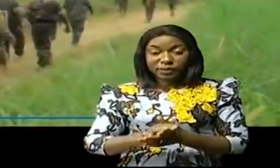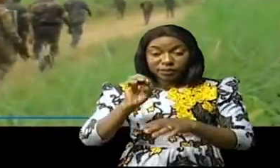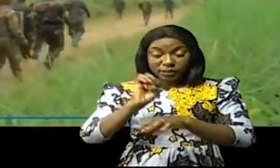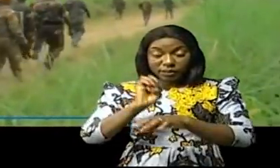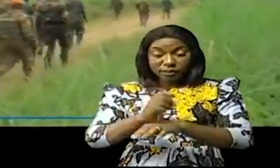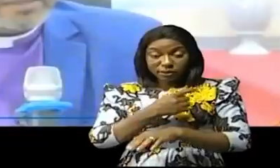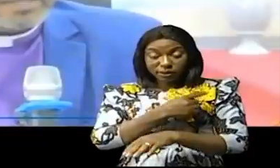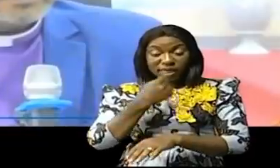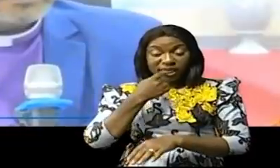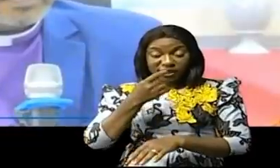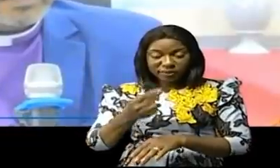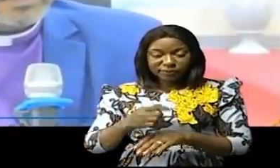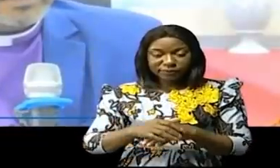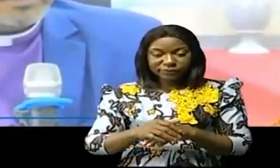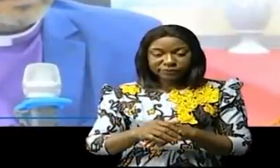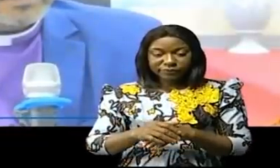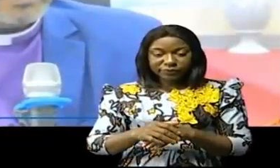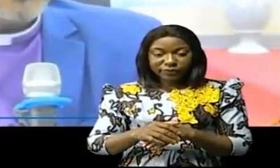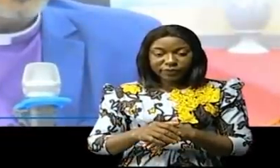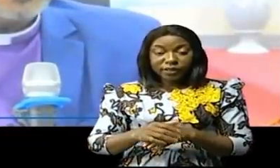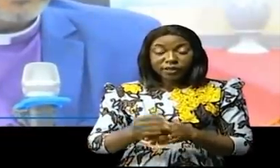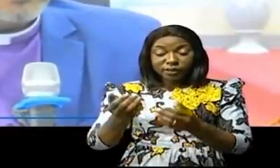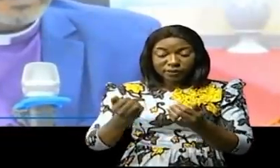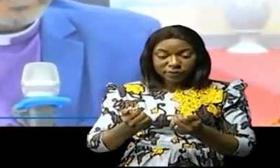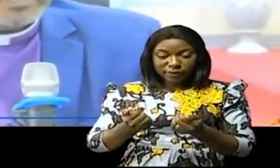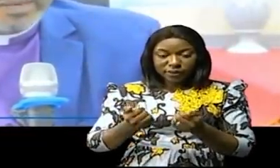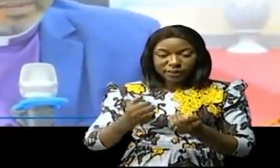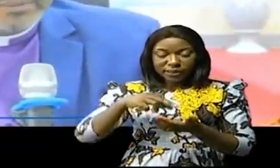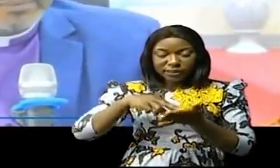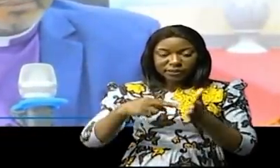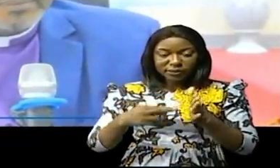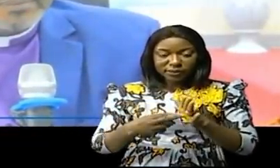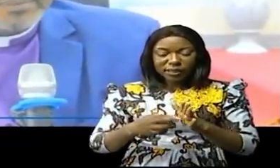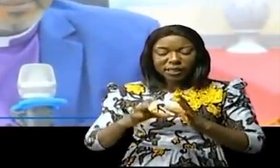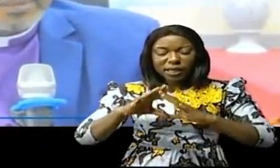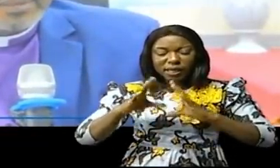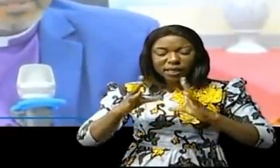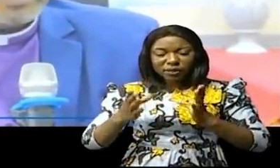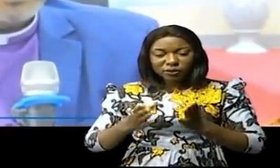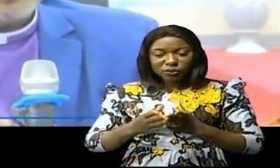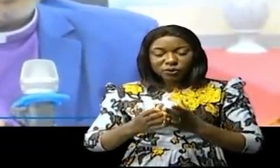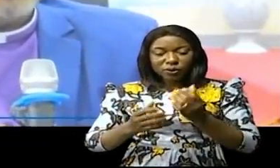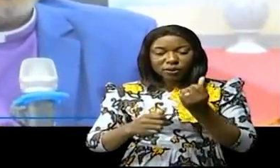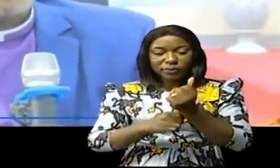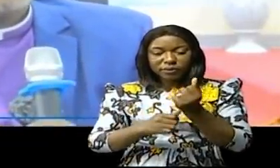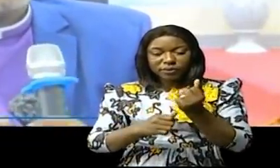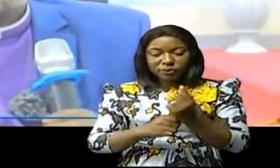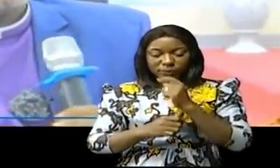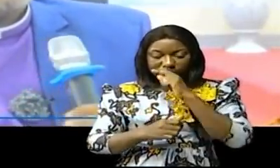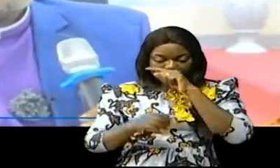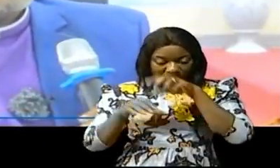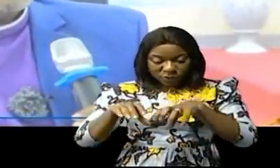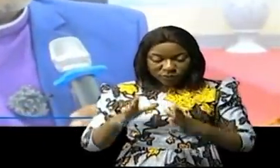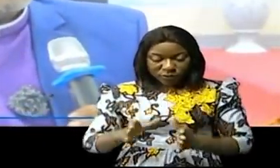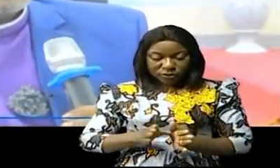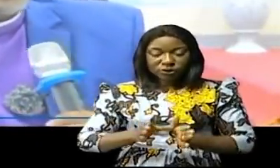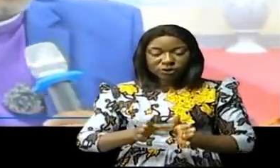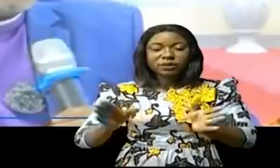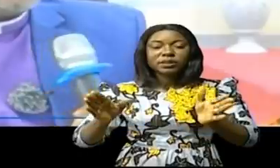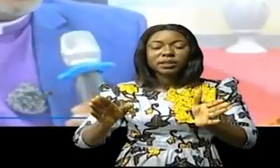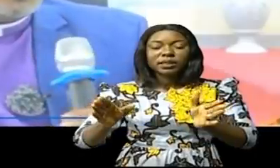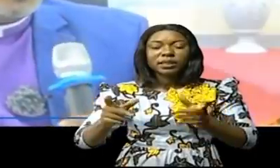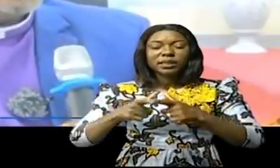-AAD, le vexe d'Alone-Banguino, signifie aux Itouriens en particulier et aux Congolais en général qu'ils ont une grande